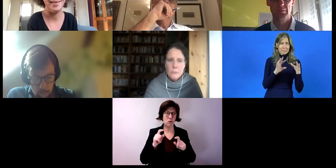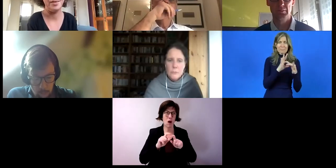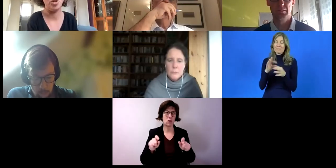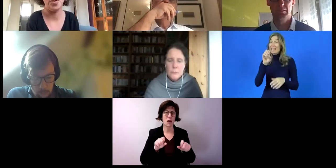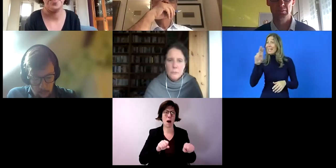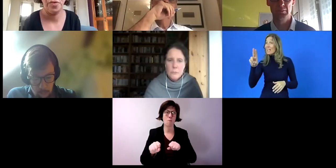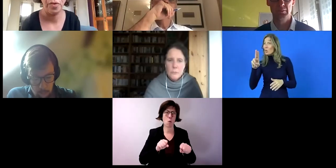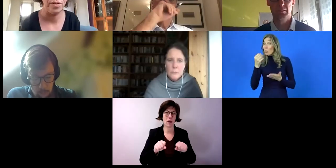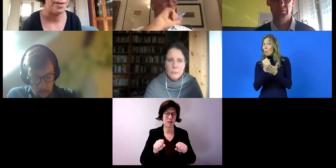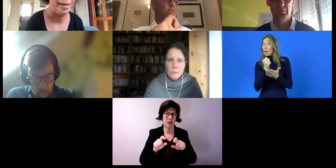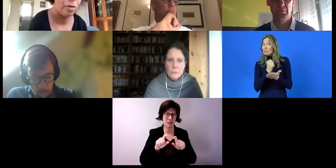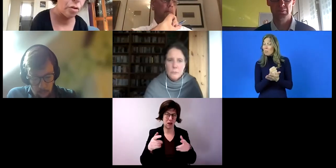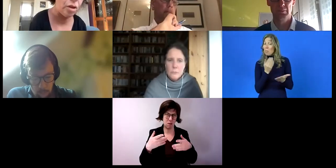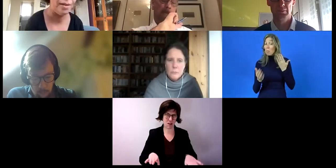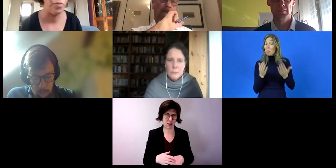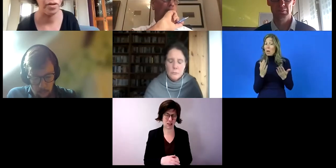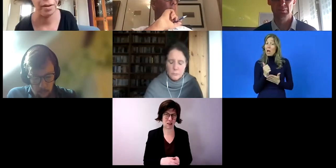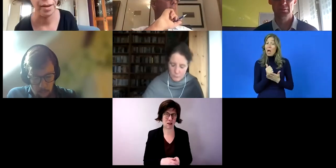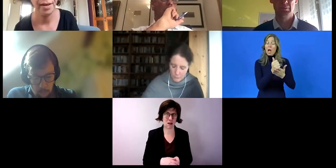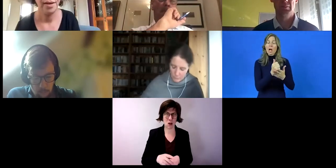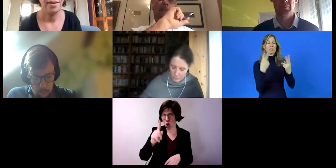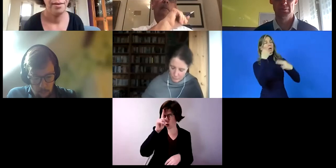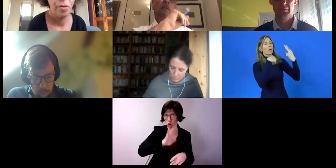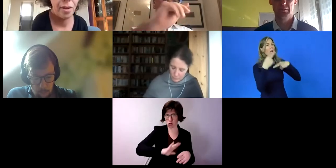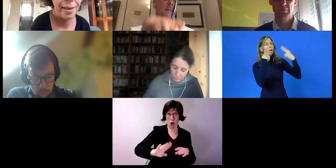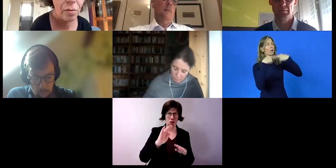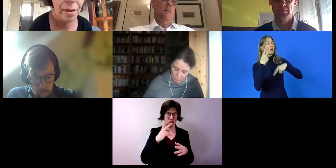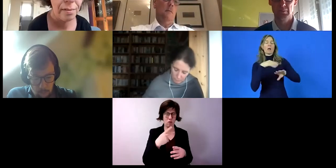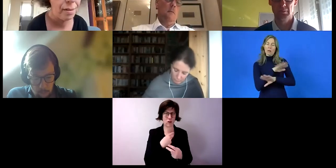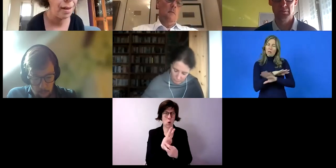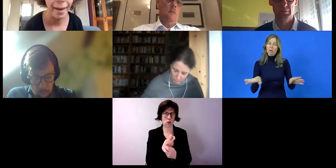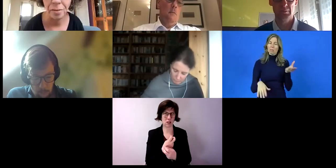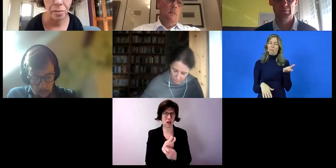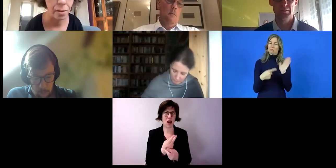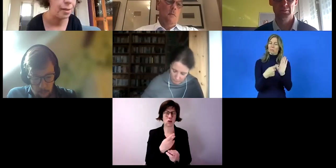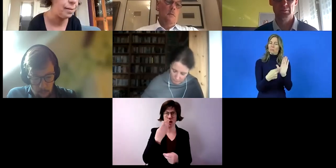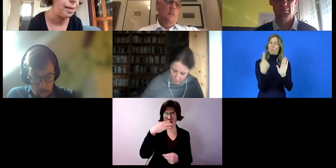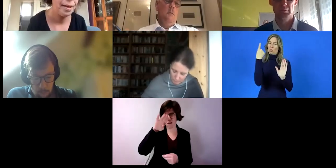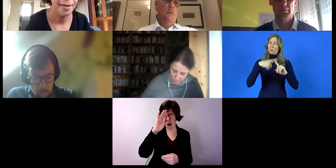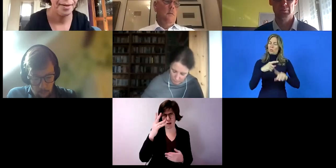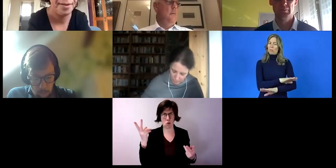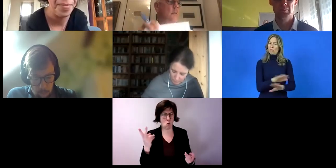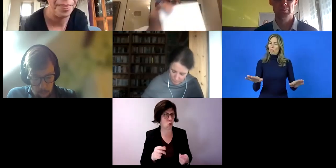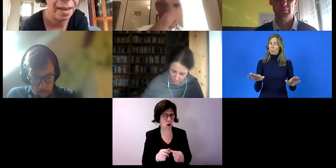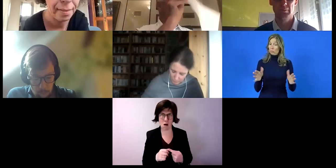sein, weil ja auch das Thema Mobilität angesprochen wurde. Ich lebe in Deutschland. Ich möchte in Österreich oder in Irland oder in